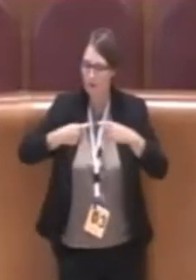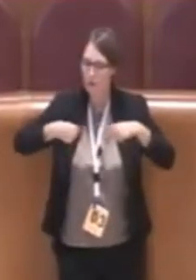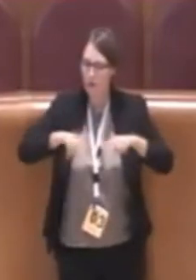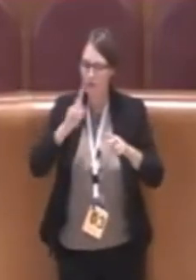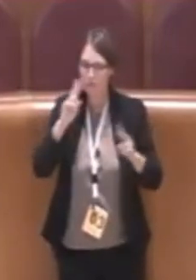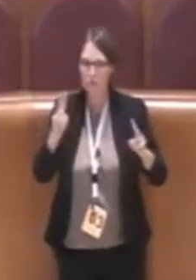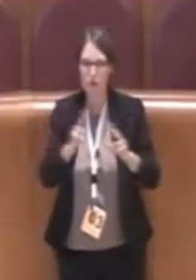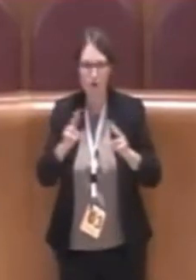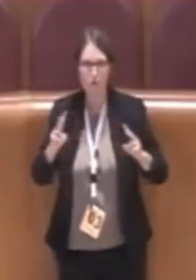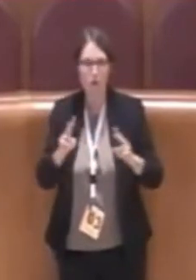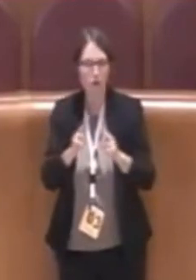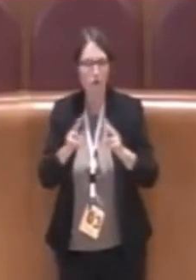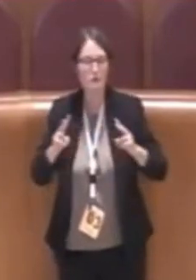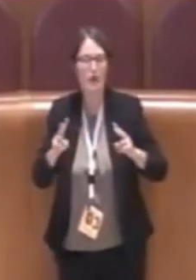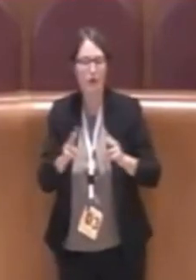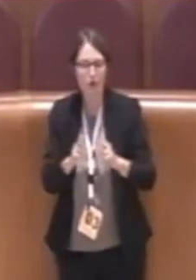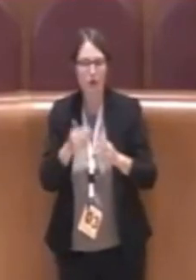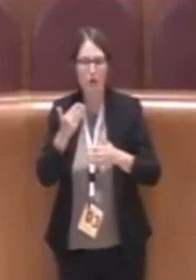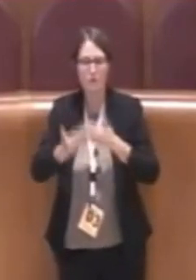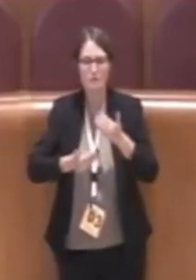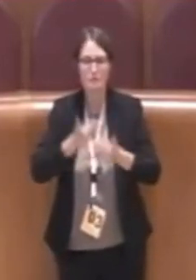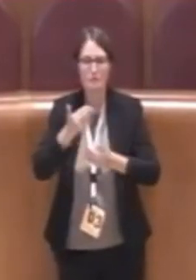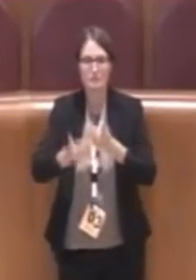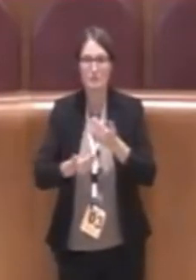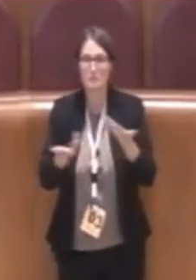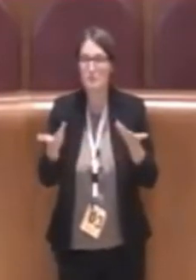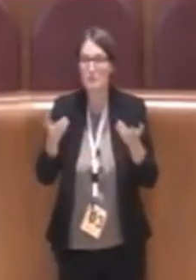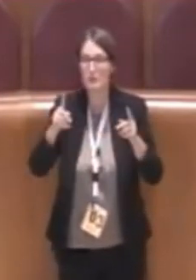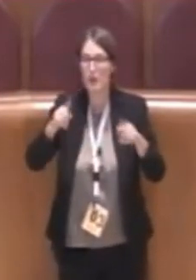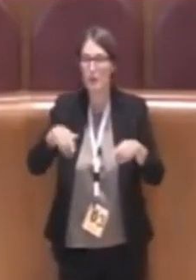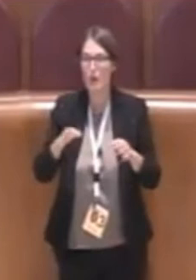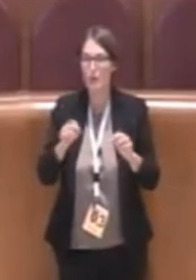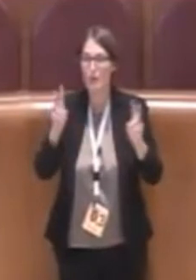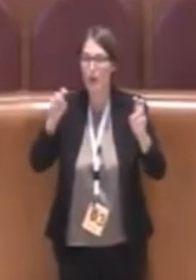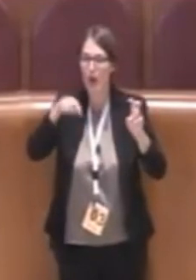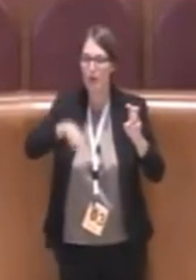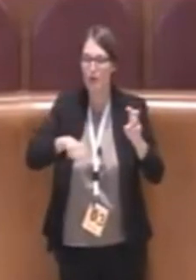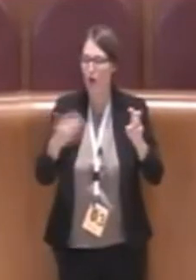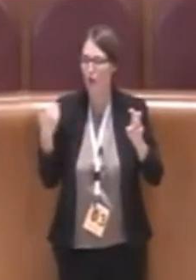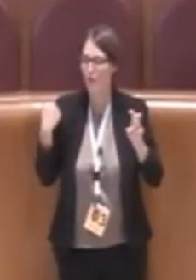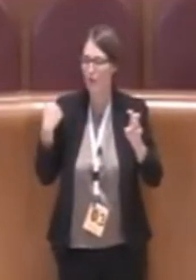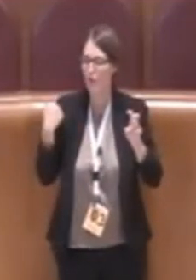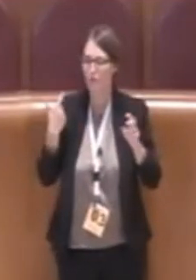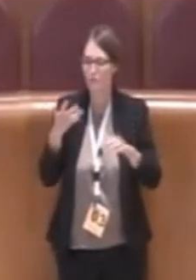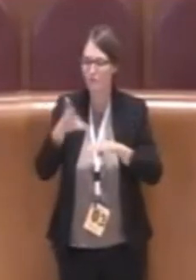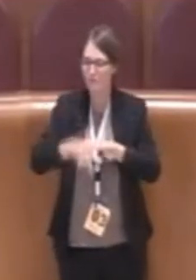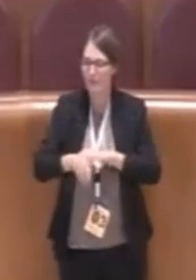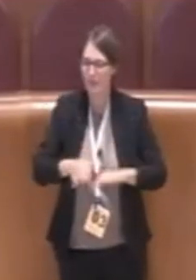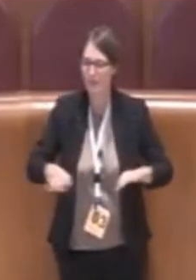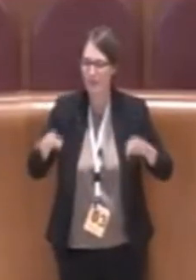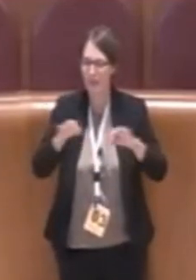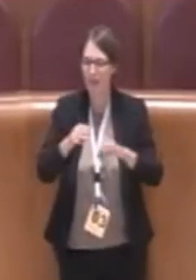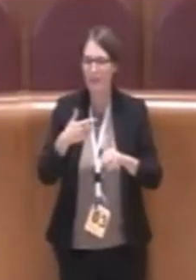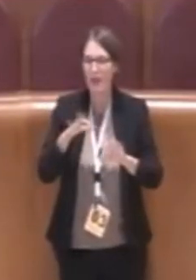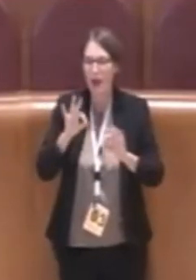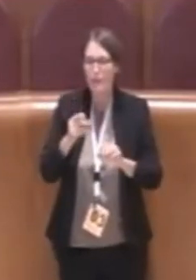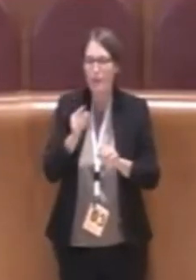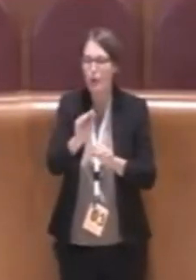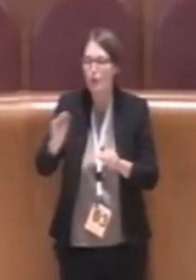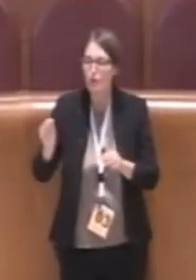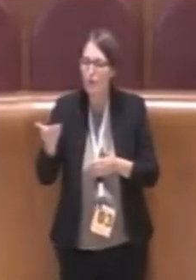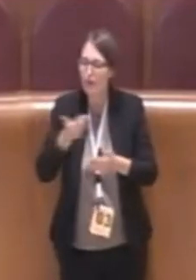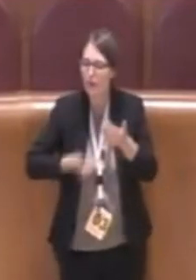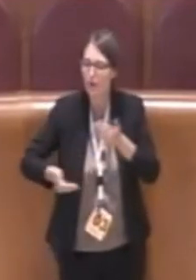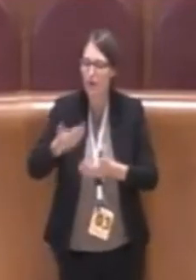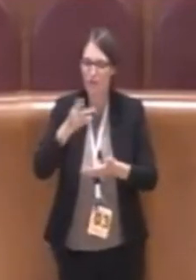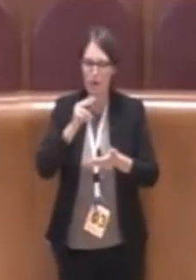che non era stato esplorato e quindi si è chiesta anche una certa collaborazione agli uffici e agli assessorati, proprio perché si